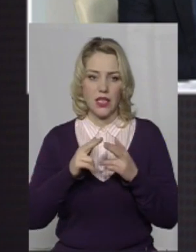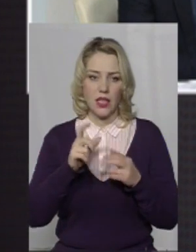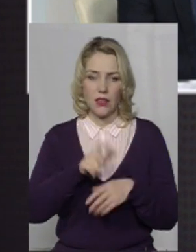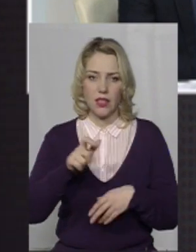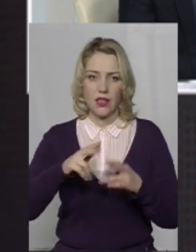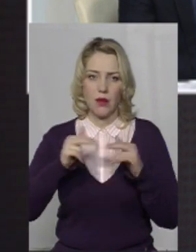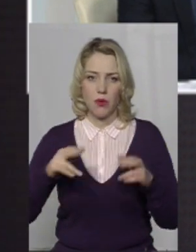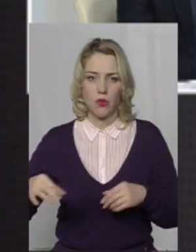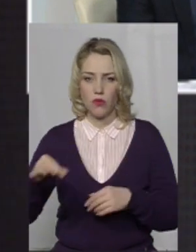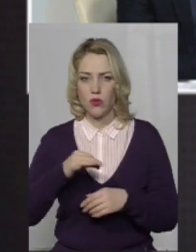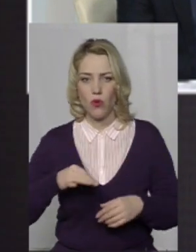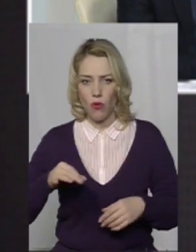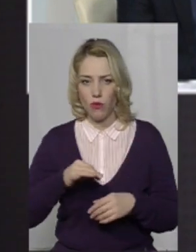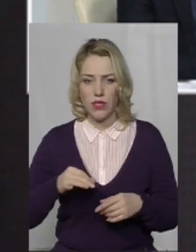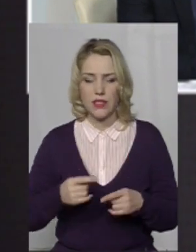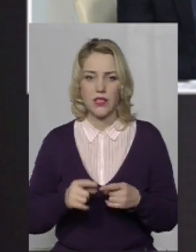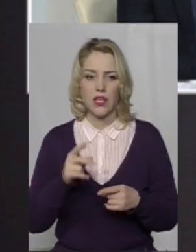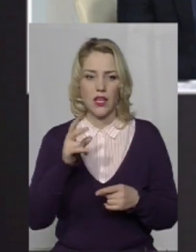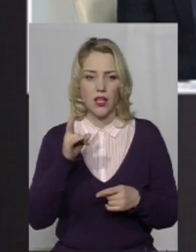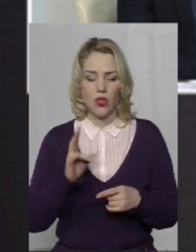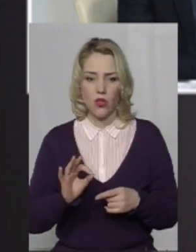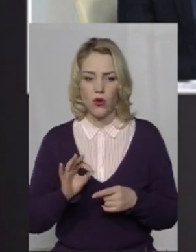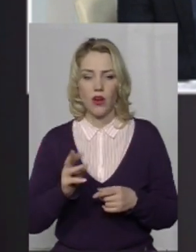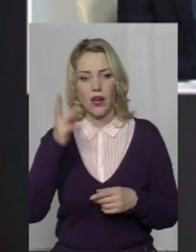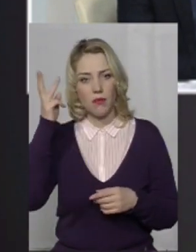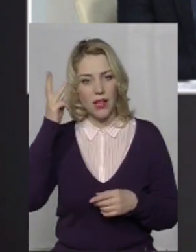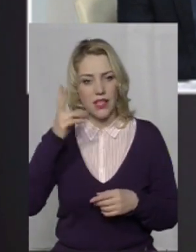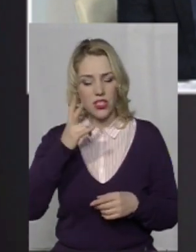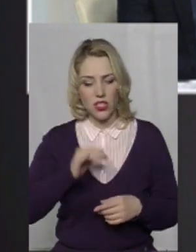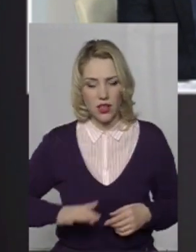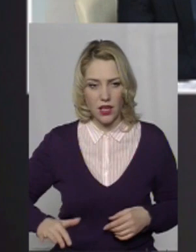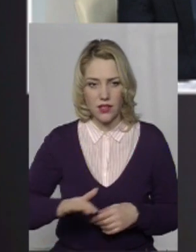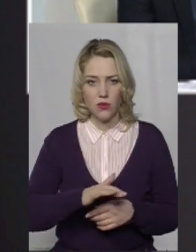мешканців Дніпропетровської області, але Хмельниччина